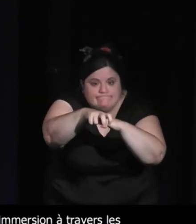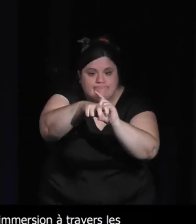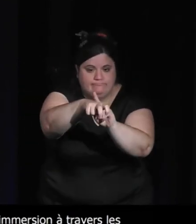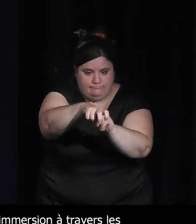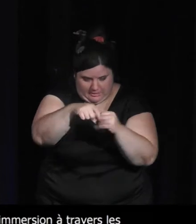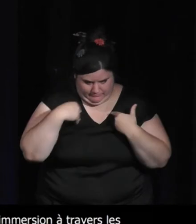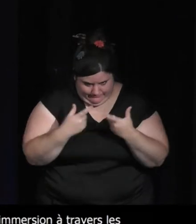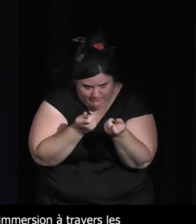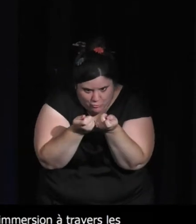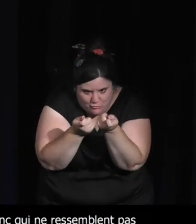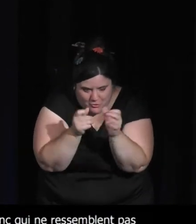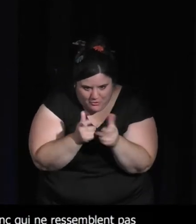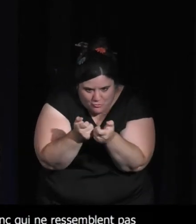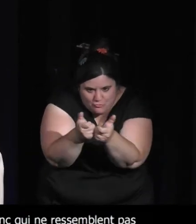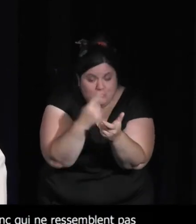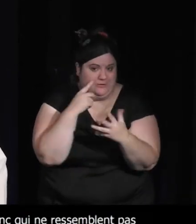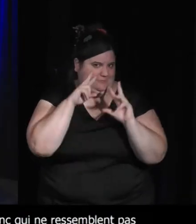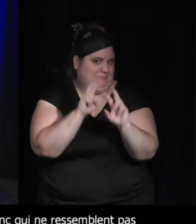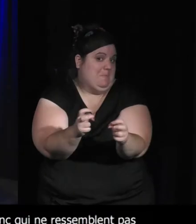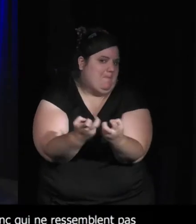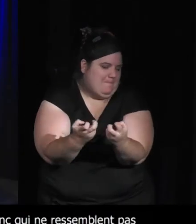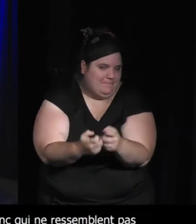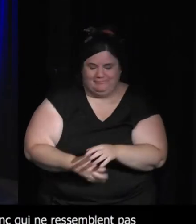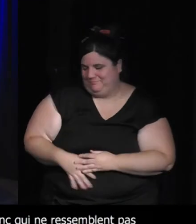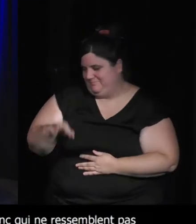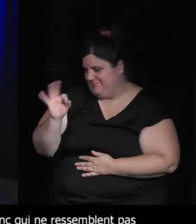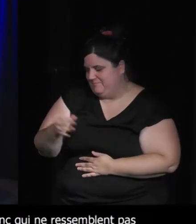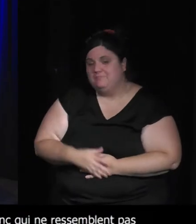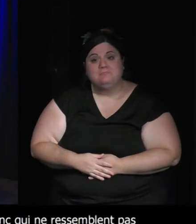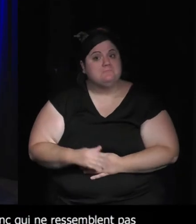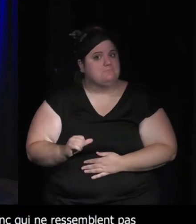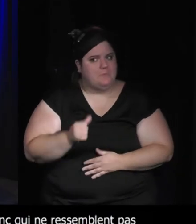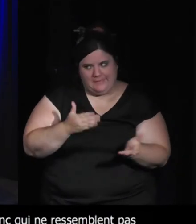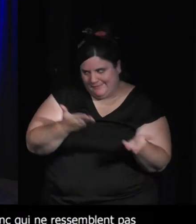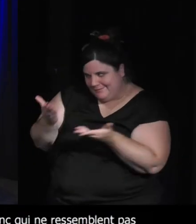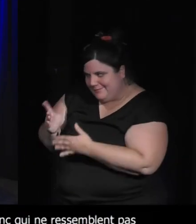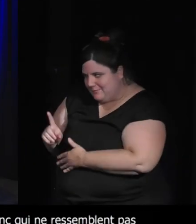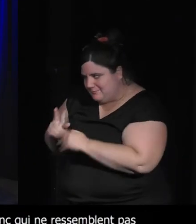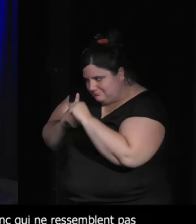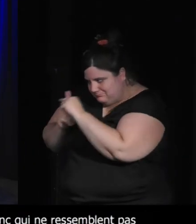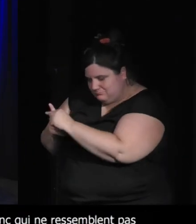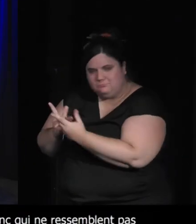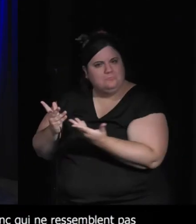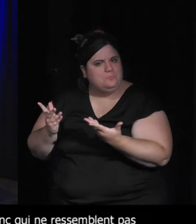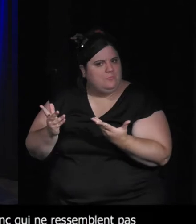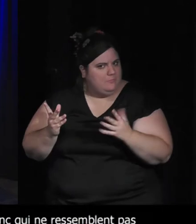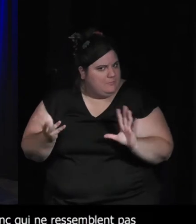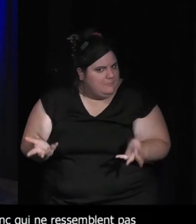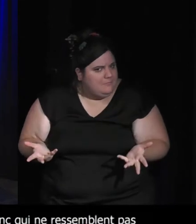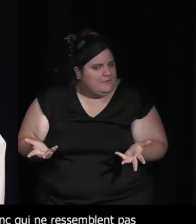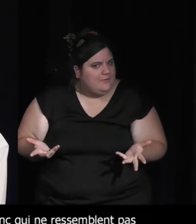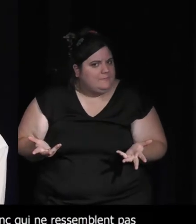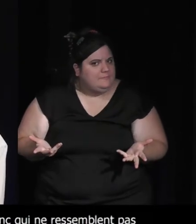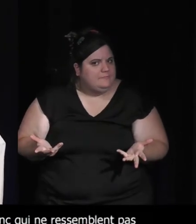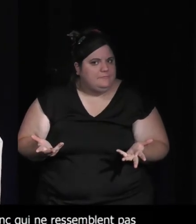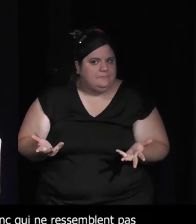j'ai commencé j'ai commencé par vous du coup d'accord c'est d'où vient enfin je ne pas quel est l'intérêt